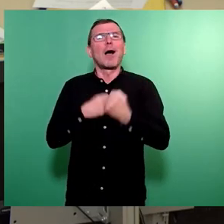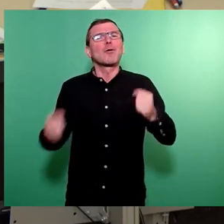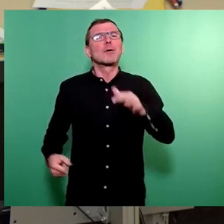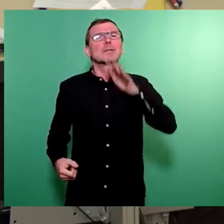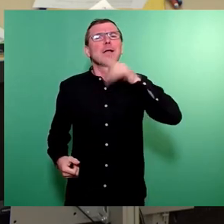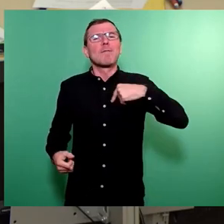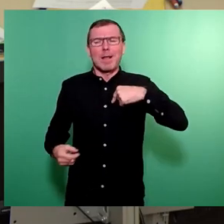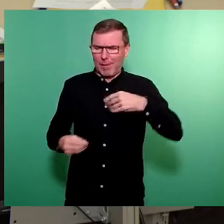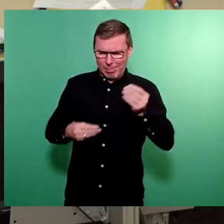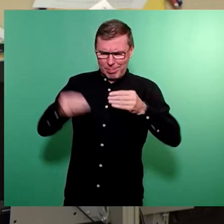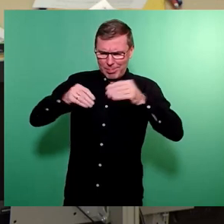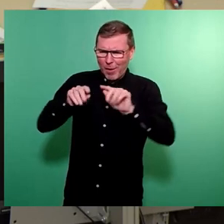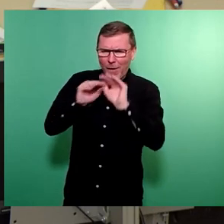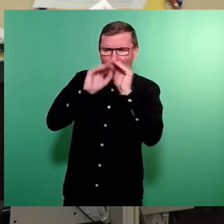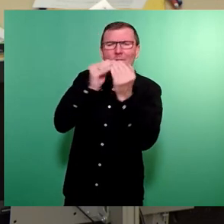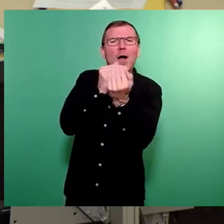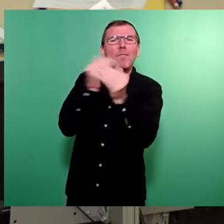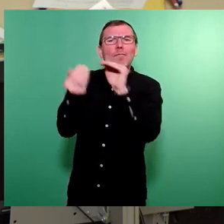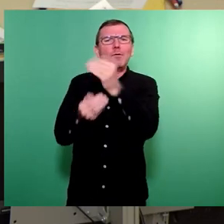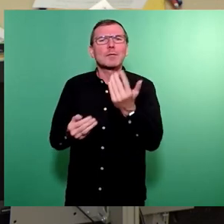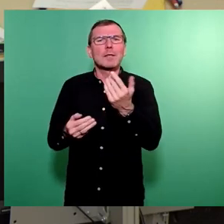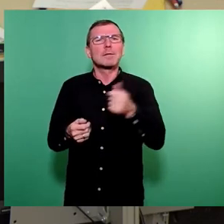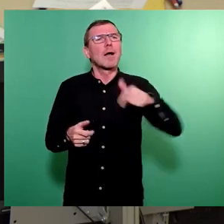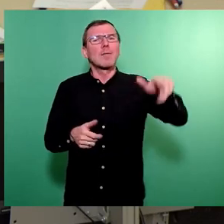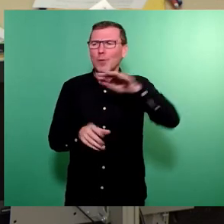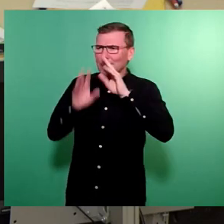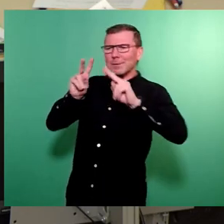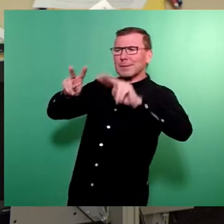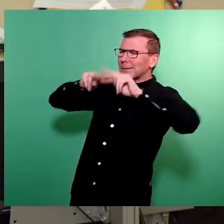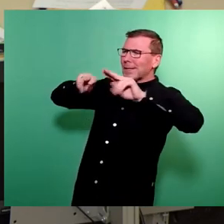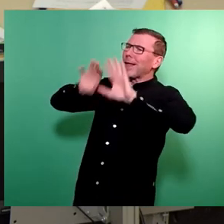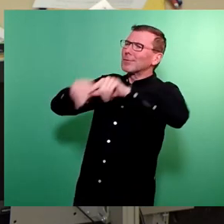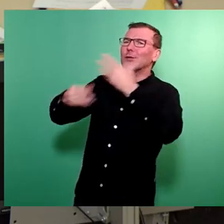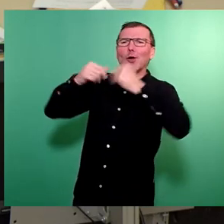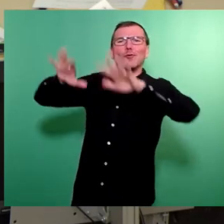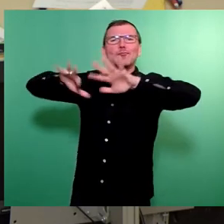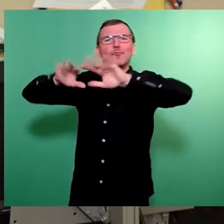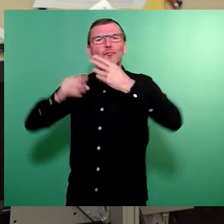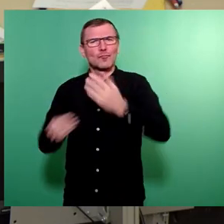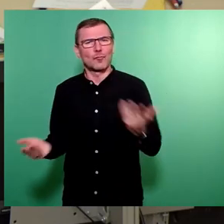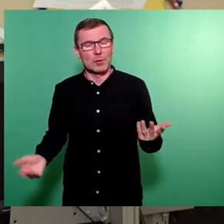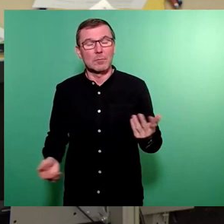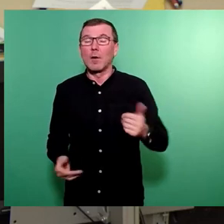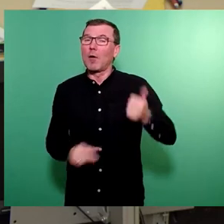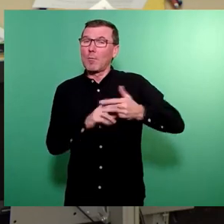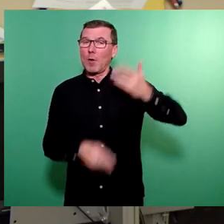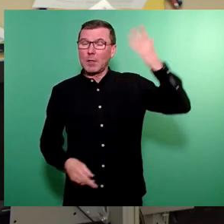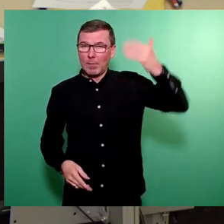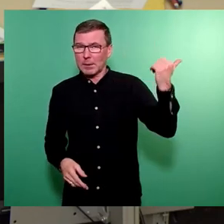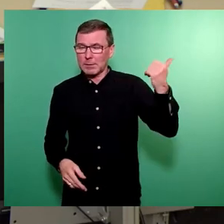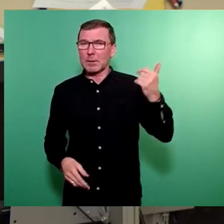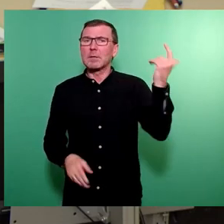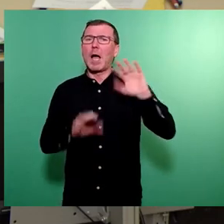beseitigen. Damit er einfach schöner und vielleicht auch für unsere Bürger besser anzuschauen ist. Der Oberbürgermeister hat ja in seinen